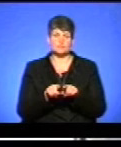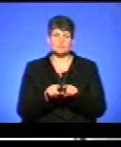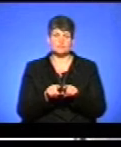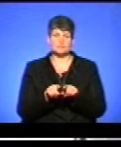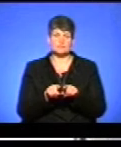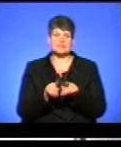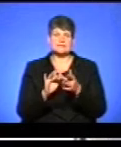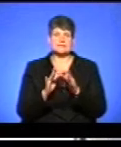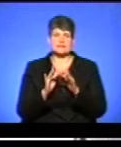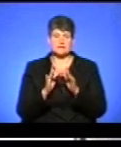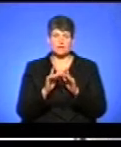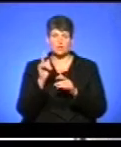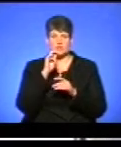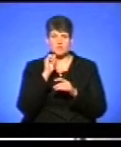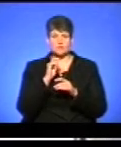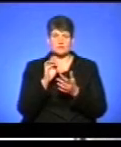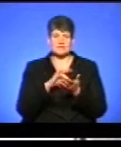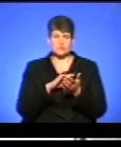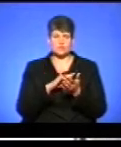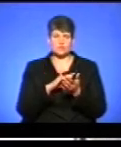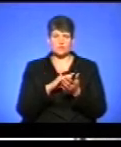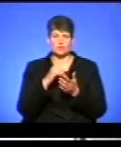сайті Українського центру цінні якості освіти,